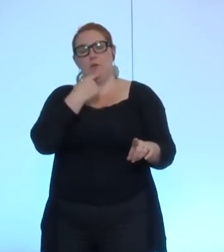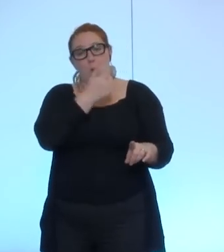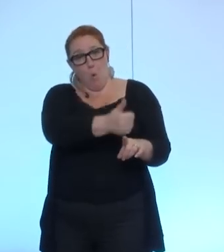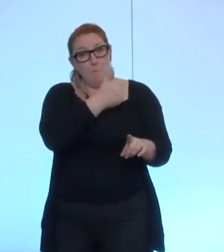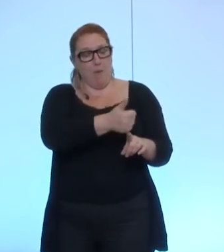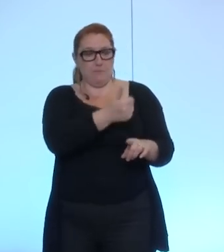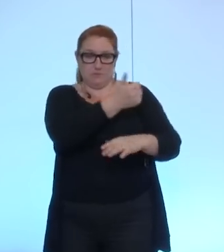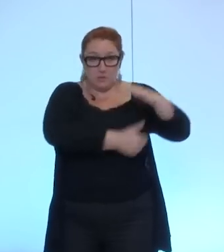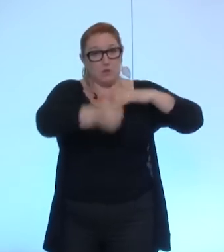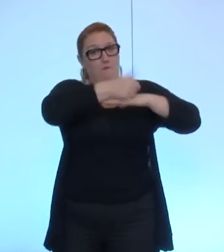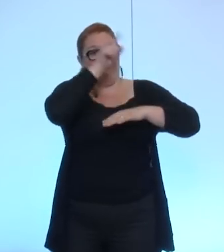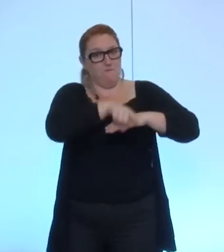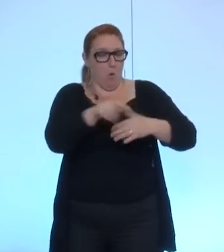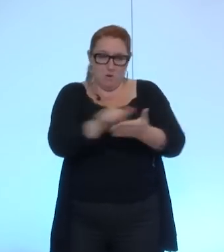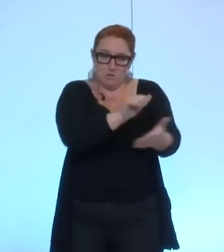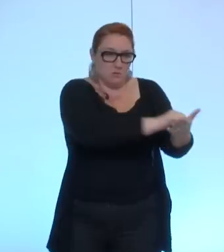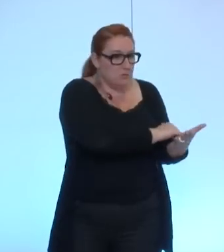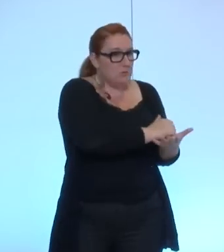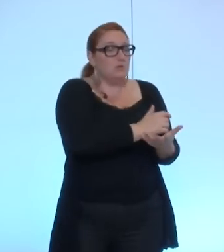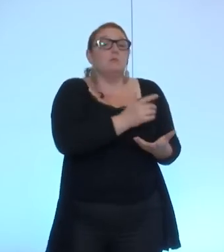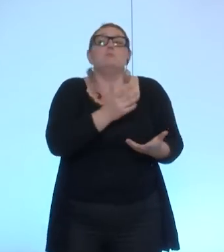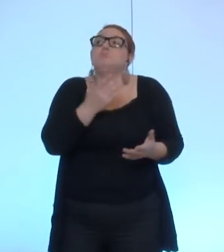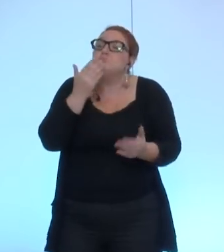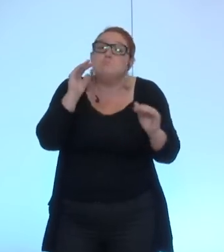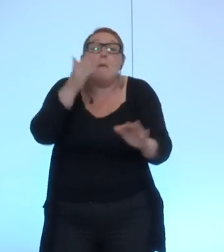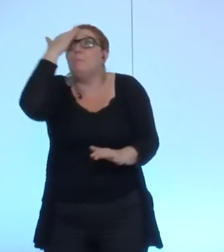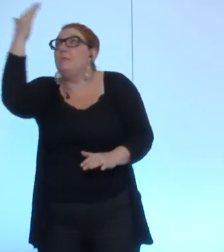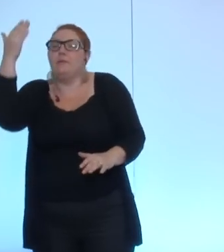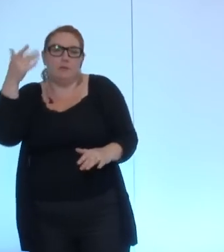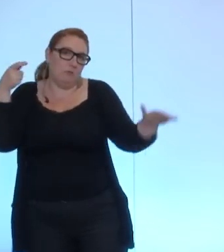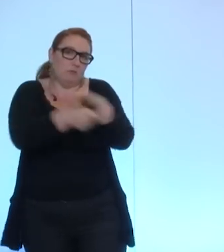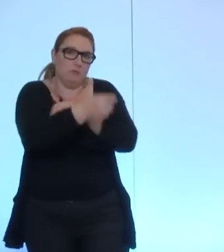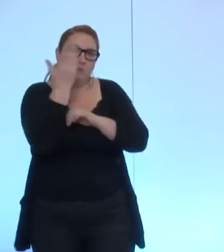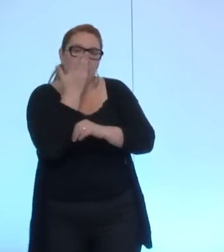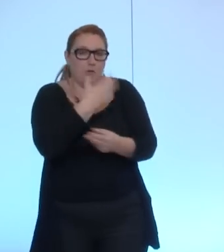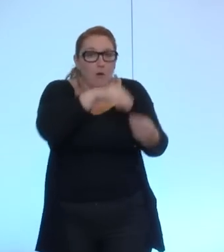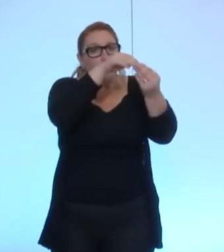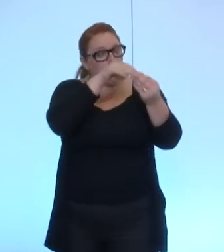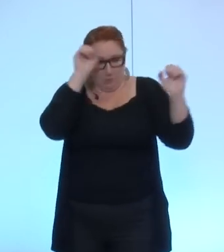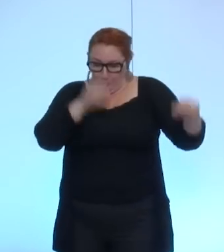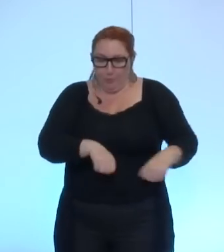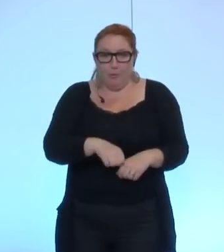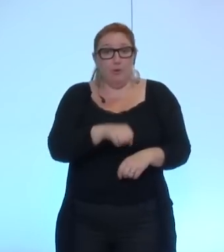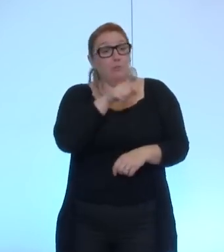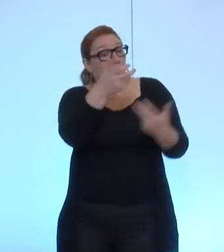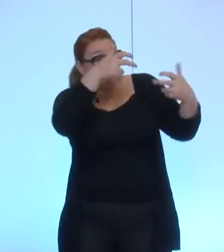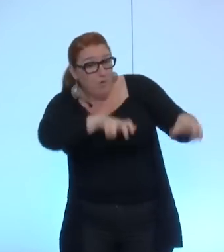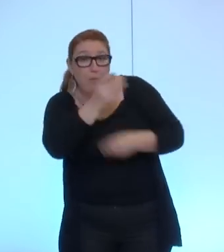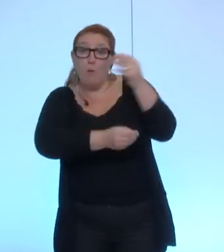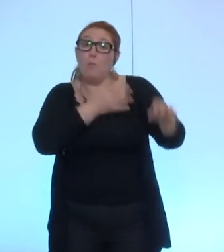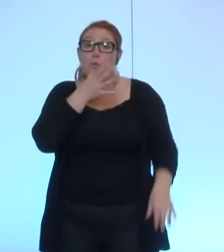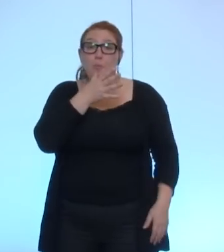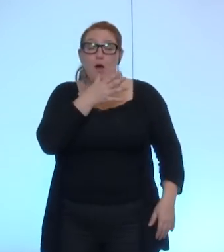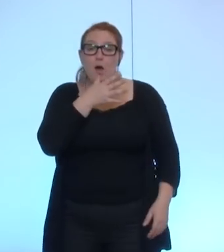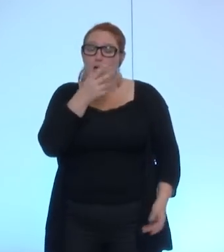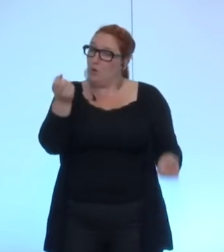les éradiquer au besoin à l'aide d'une aide supplémentaire mais s'ils ne veulent pas ou s'ils ne peuvent pas le faire il